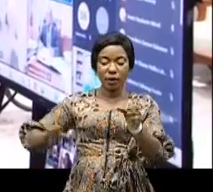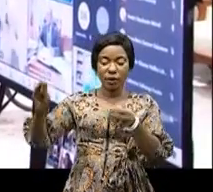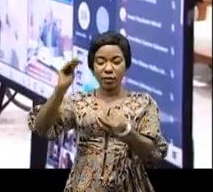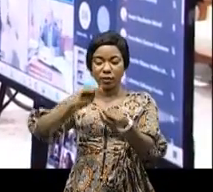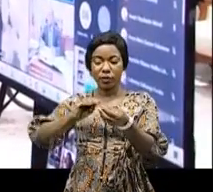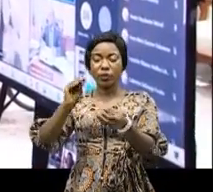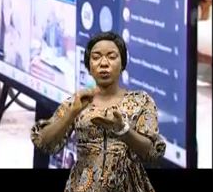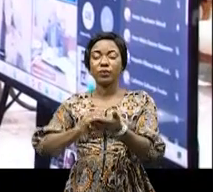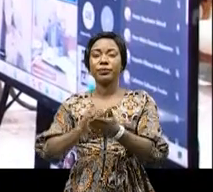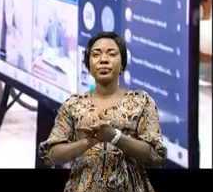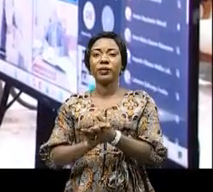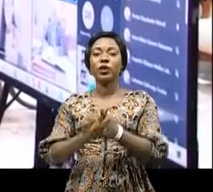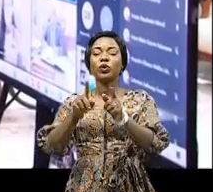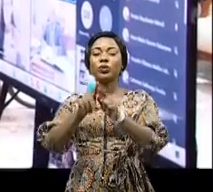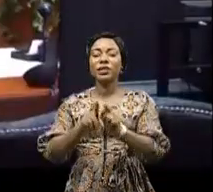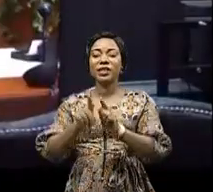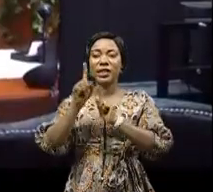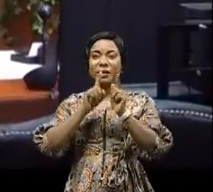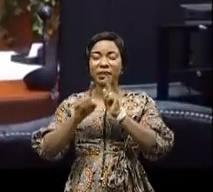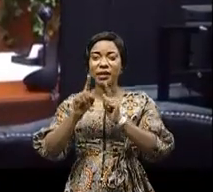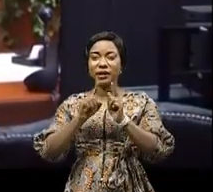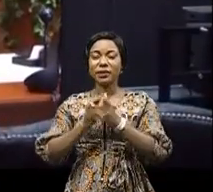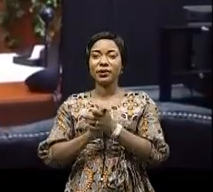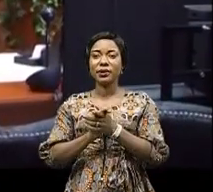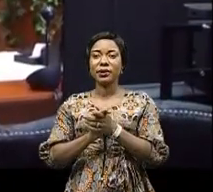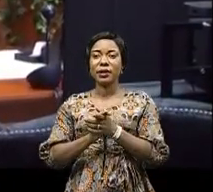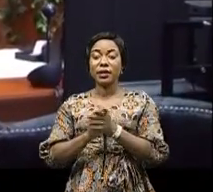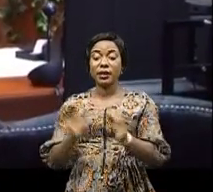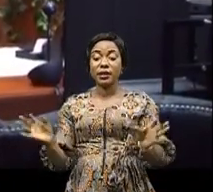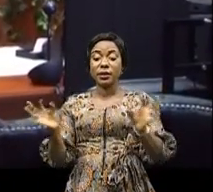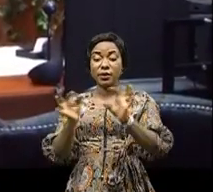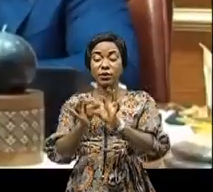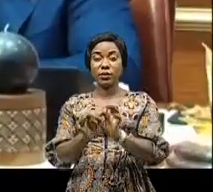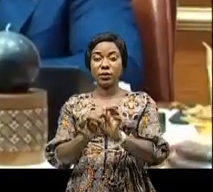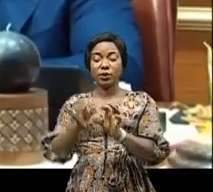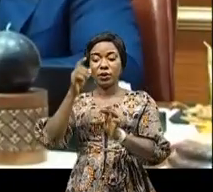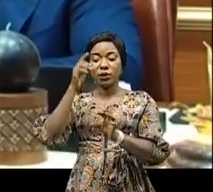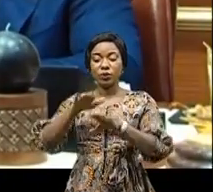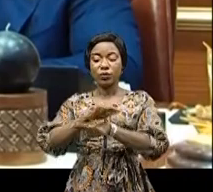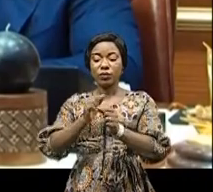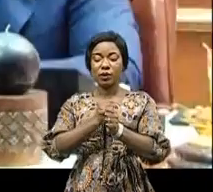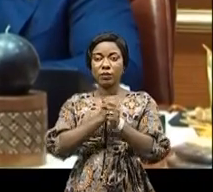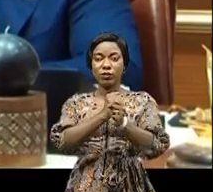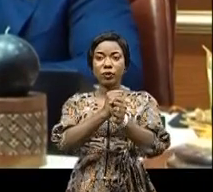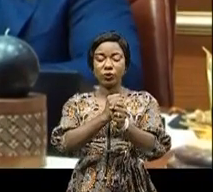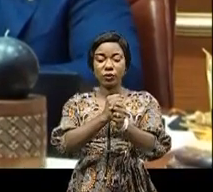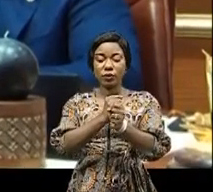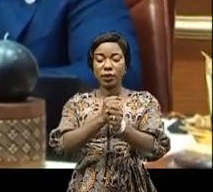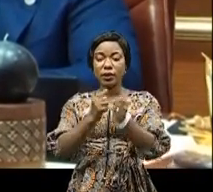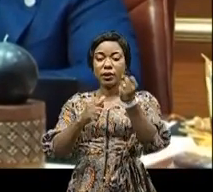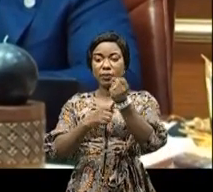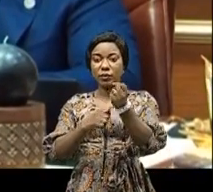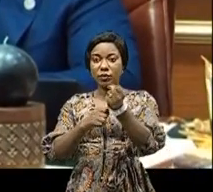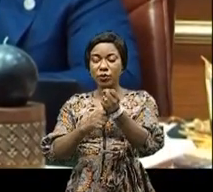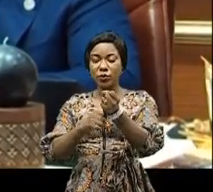Il a aussi évoqué des accords notamment sur la protection des investissements, la